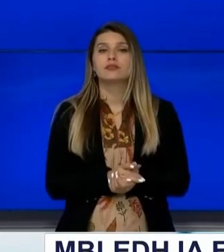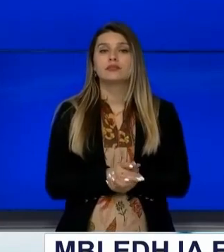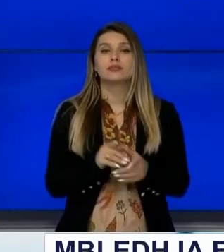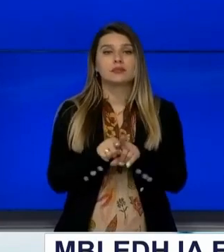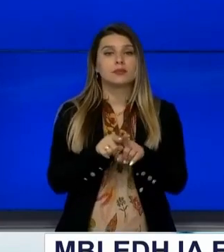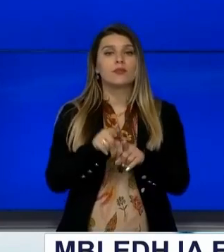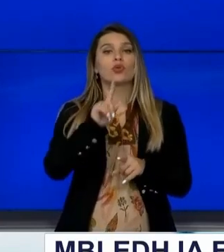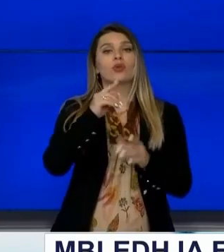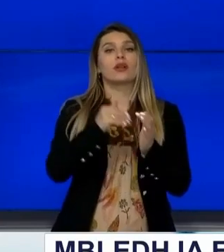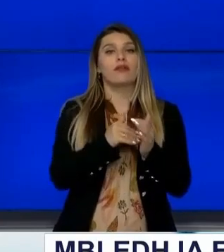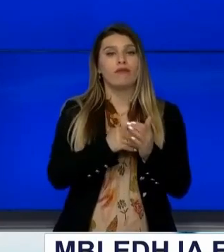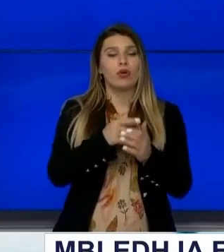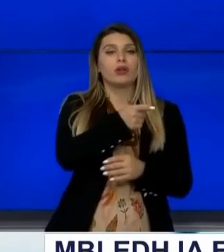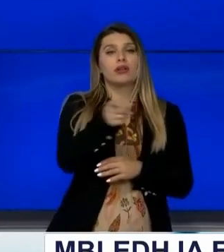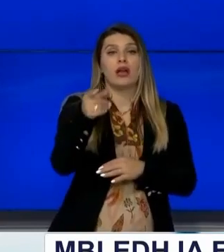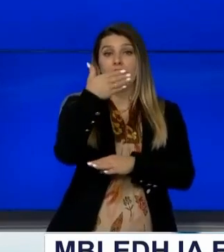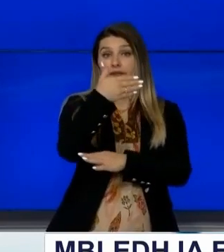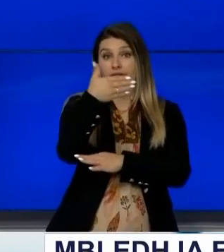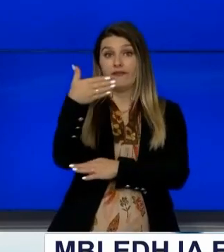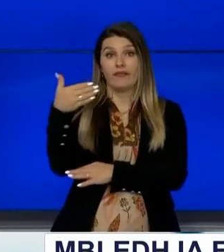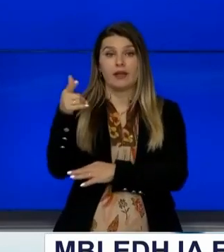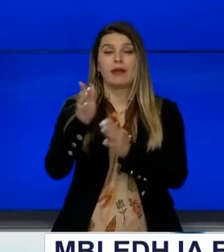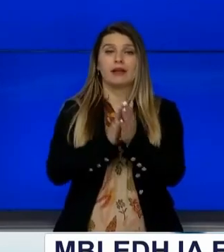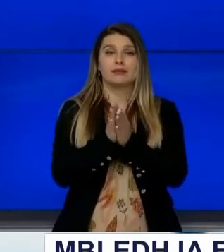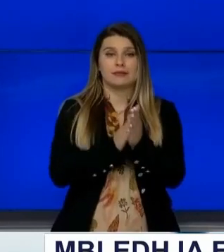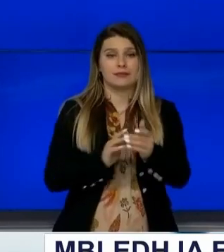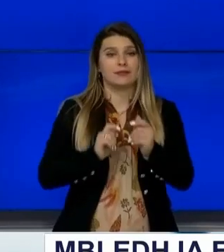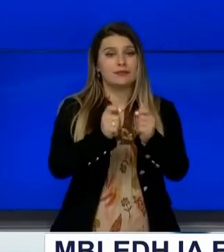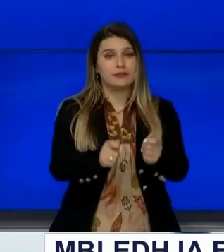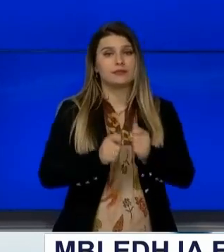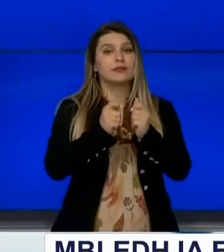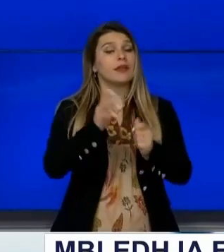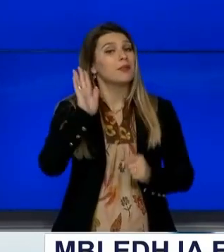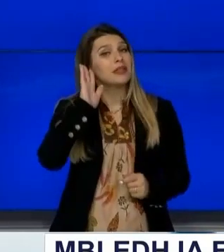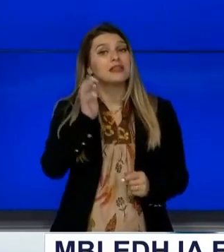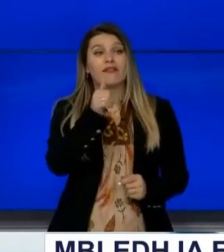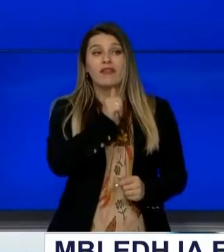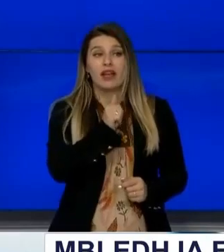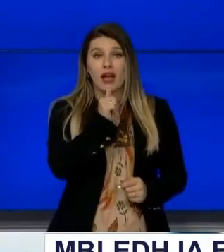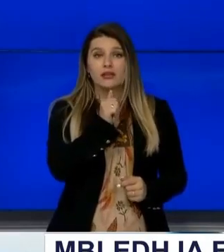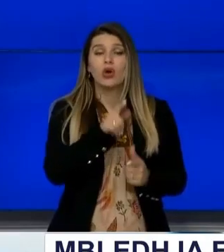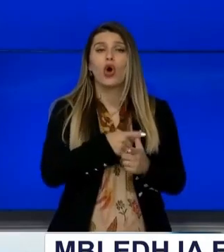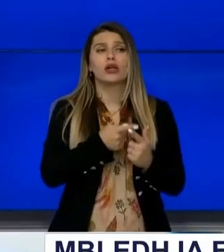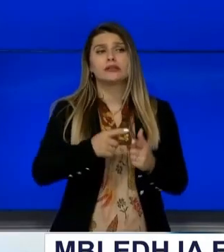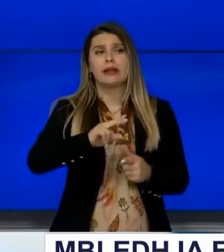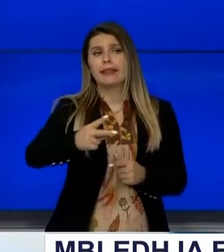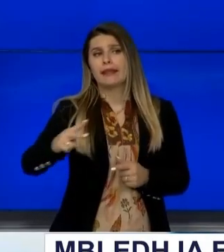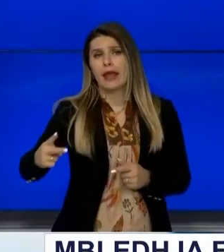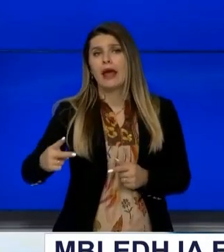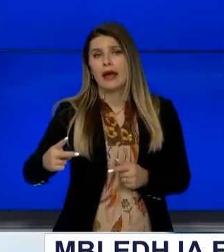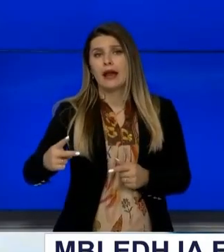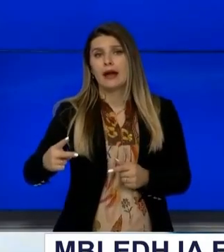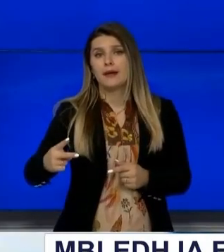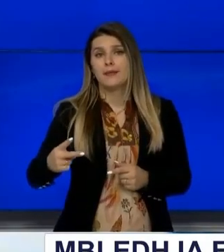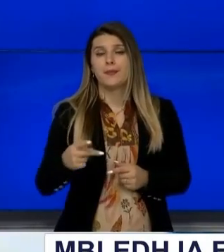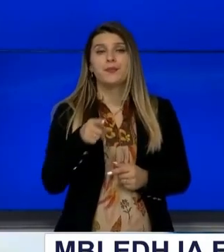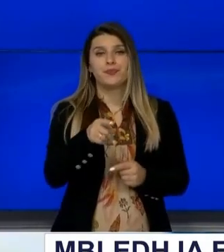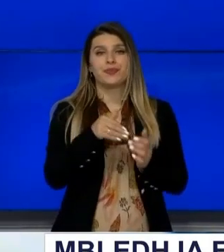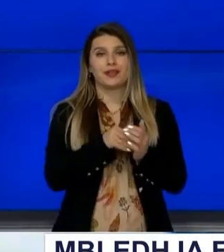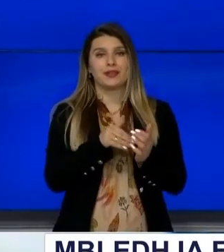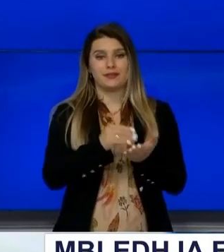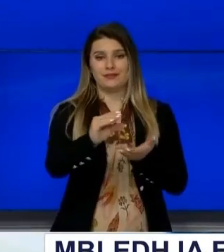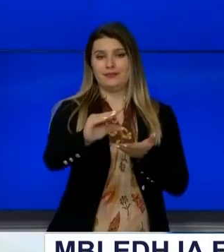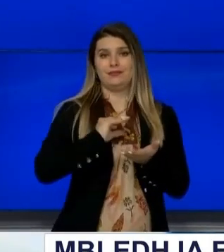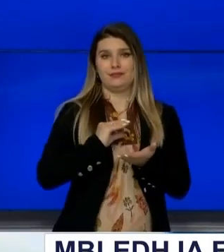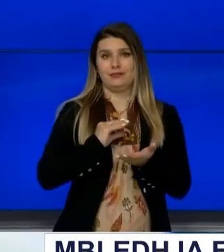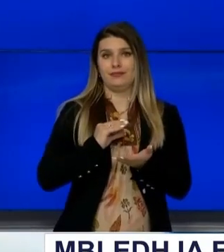mos kërku që bizneset të aplikojnë në Ministrit Finanza Ose në qeveri, ose në Ministrit për kace për të marë këto fonde Por